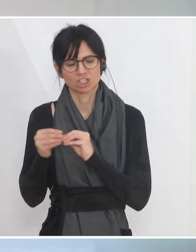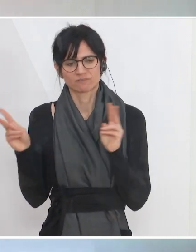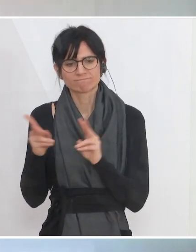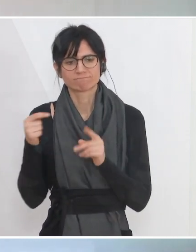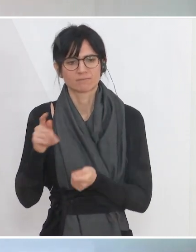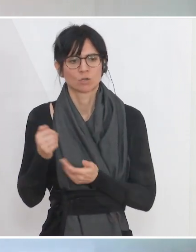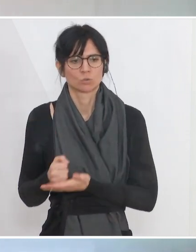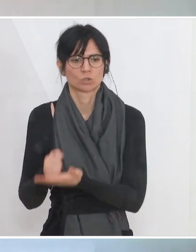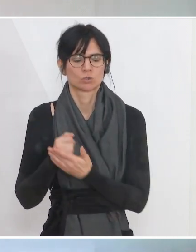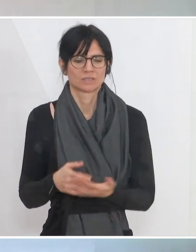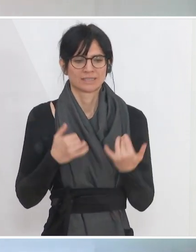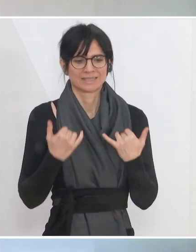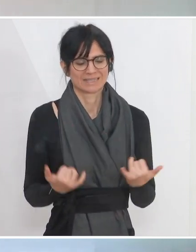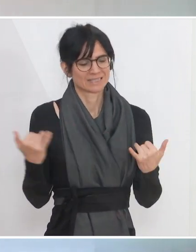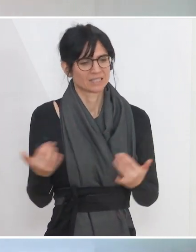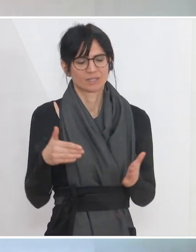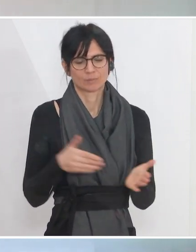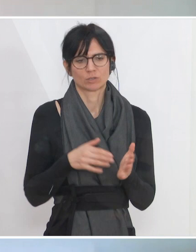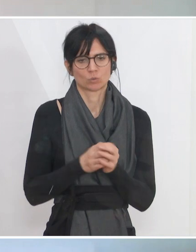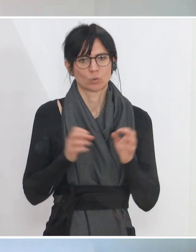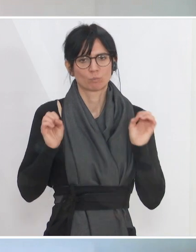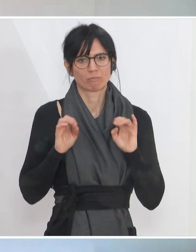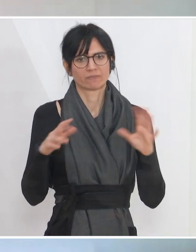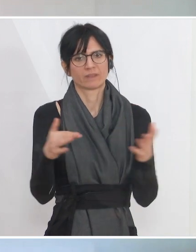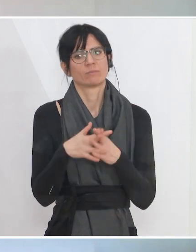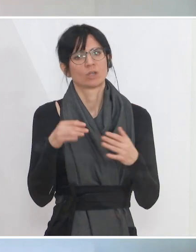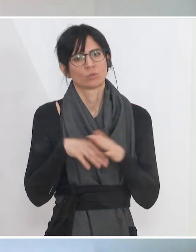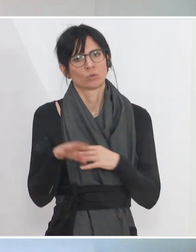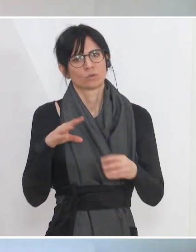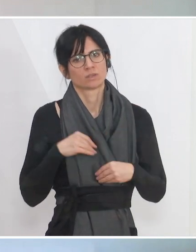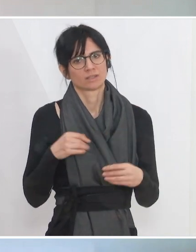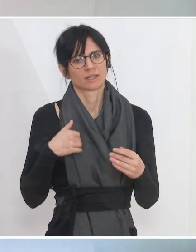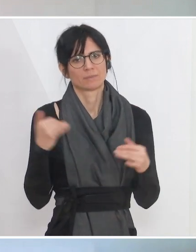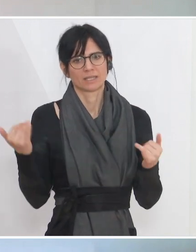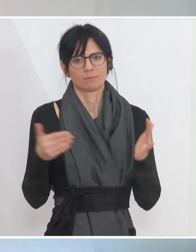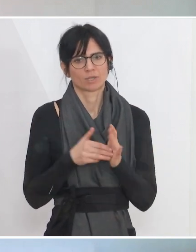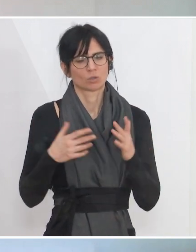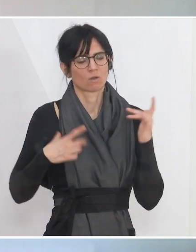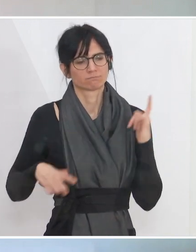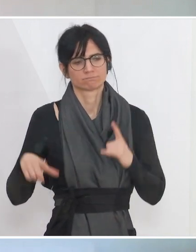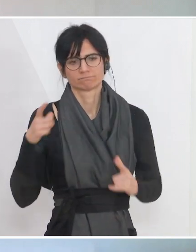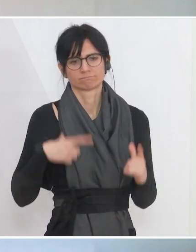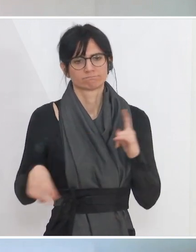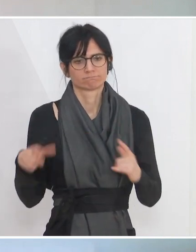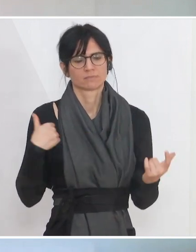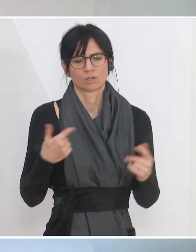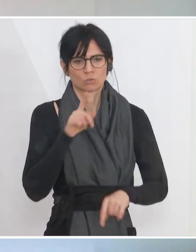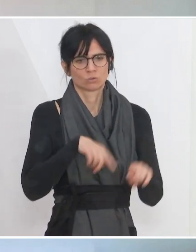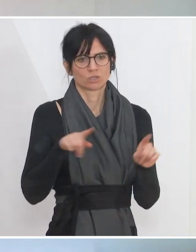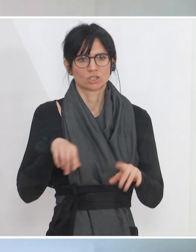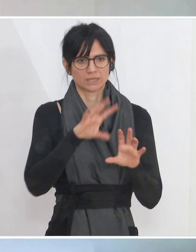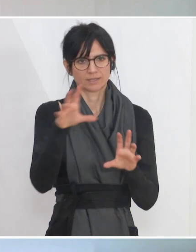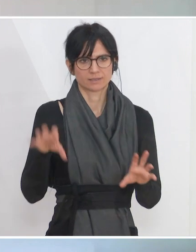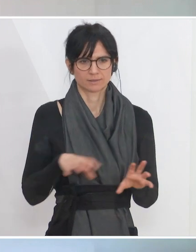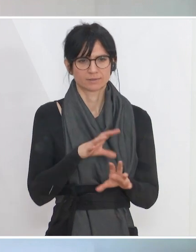besonderen Phase. Wir sind immer noch in dieser Pandemie und die Unternehmen leiden immer noch so in verschiedensten Branchen.